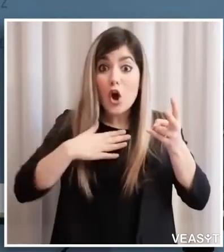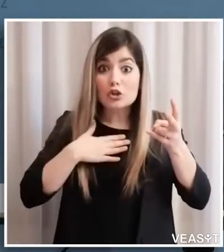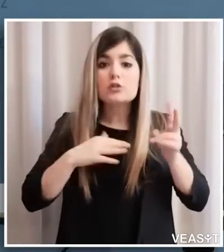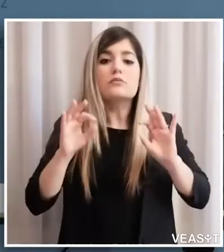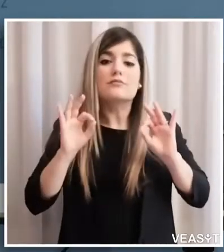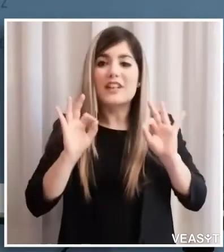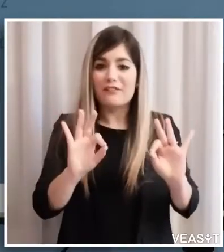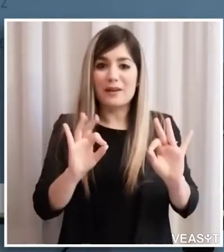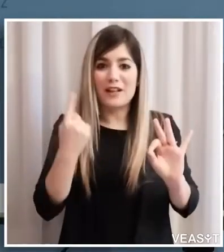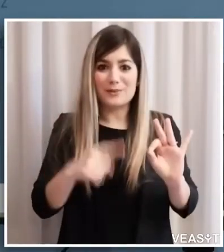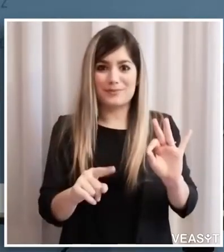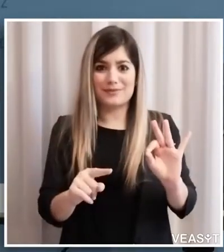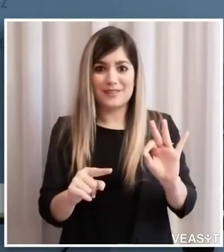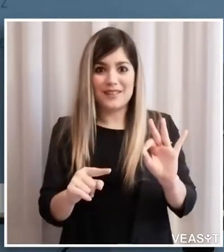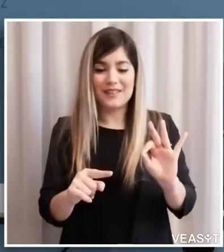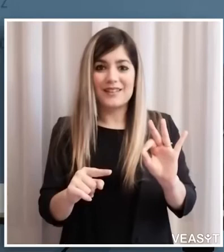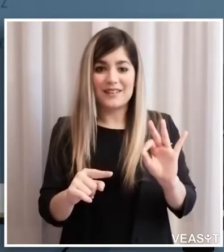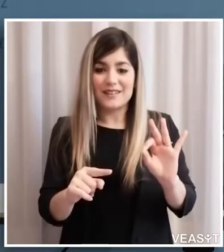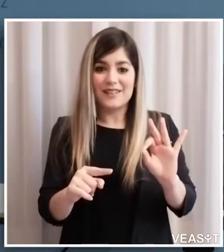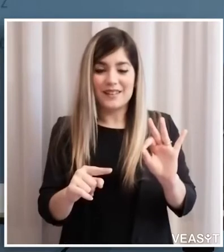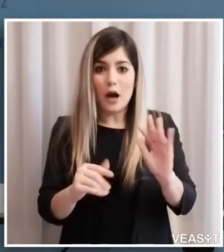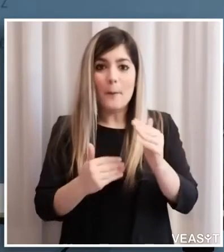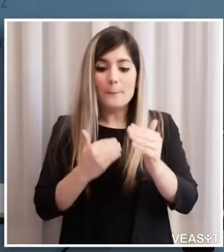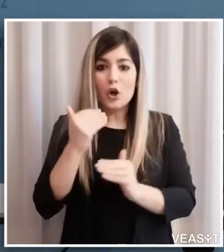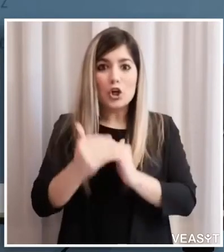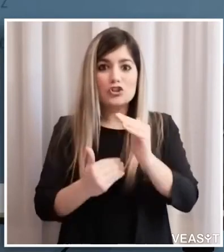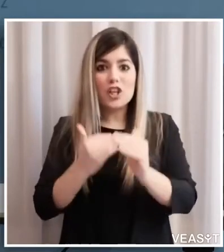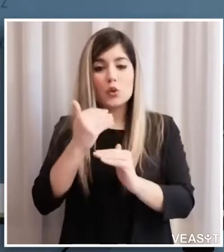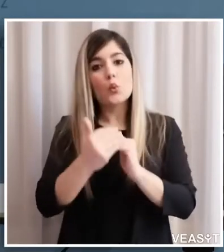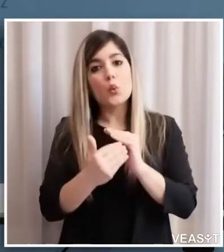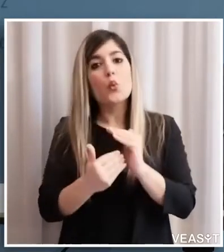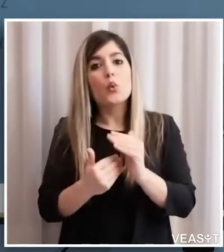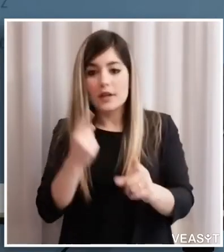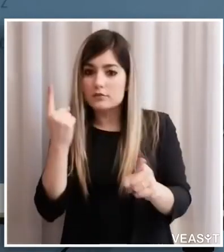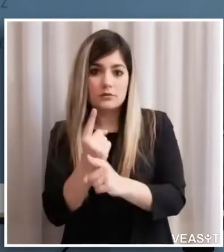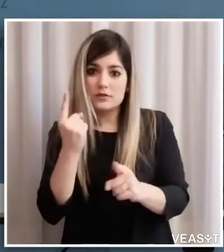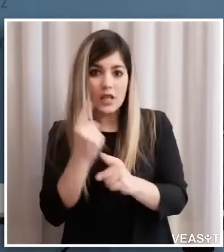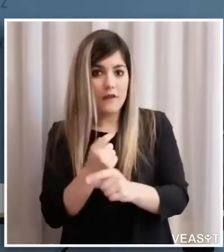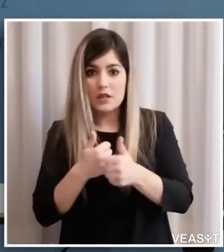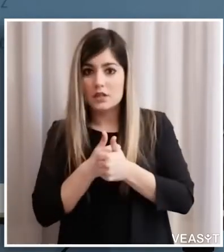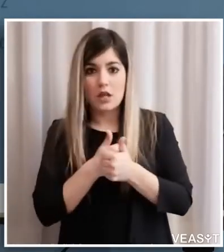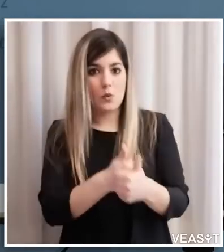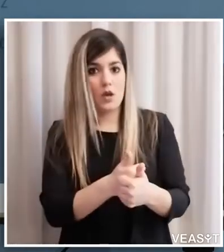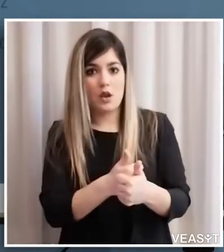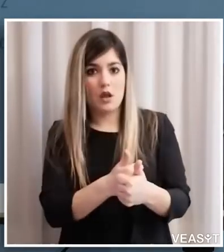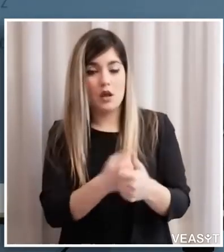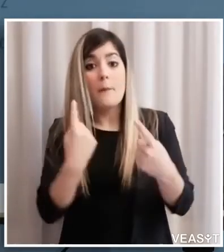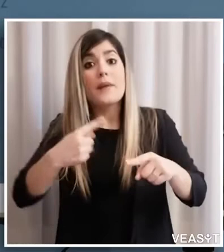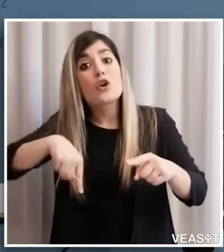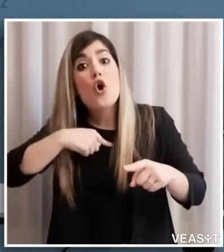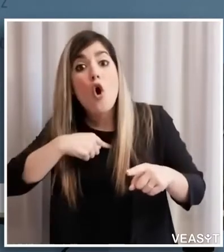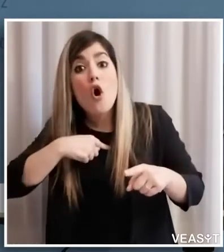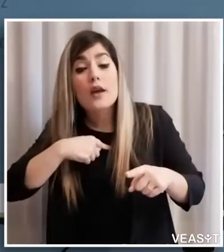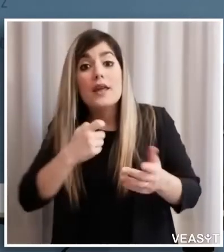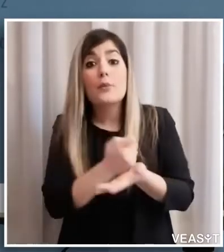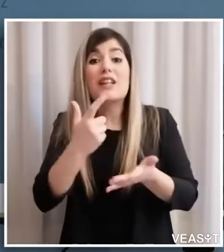come le procedure che devono essere assolutamente seguite per noi era importantissimo non soltanto il cosa ma soprattutto